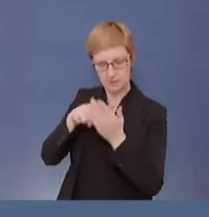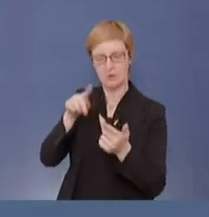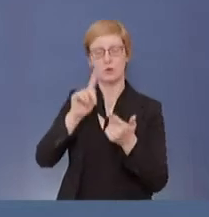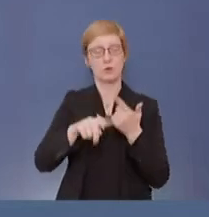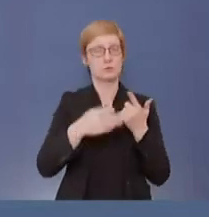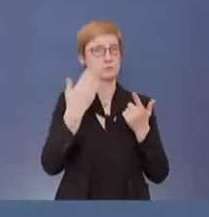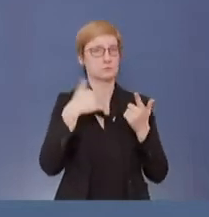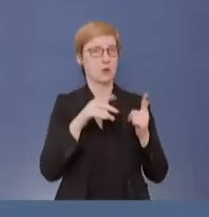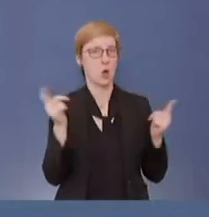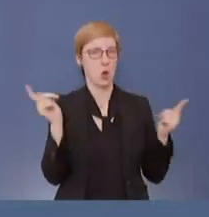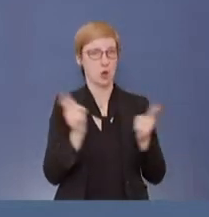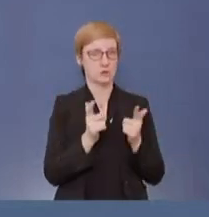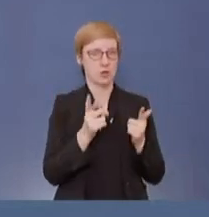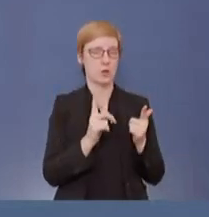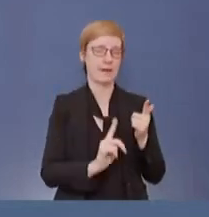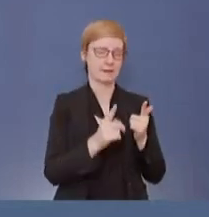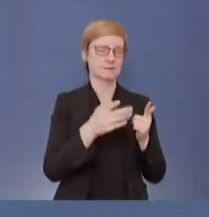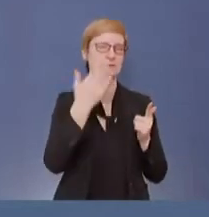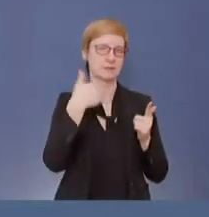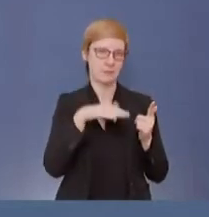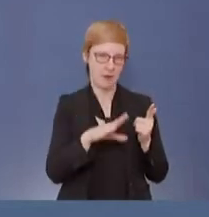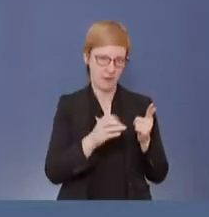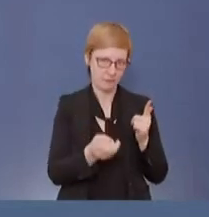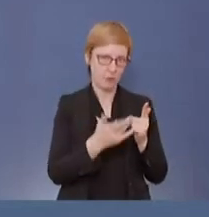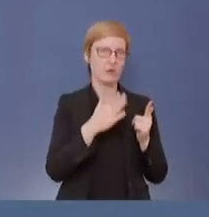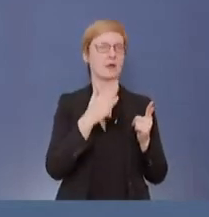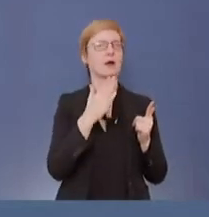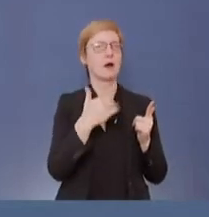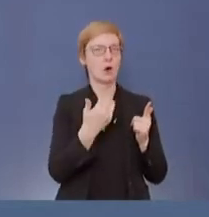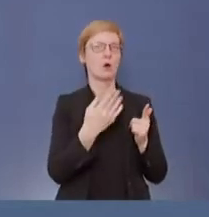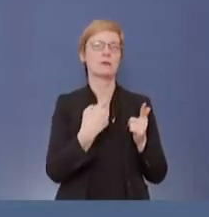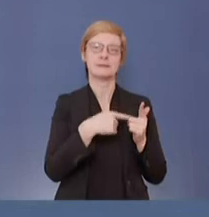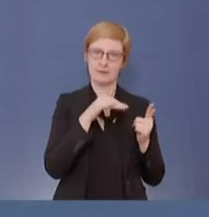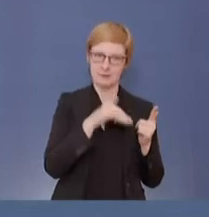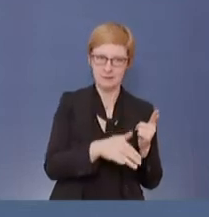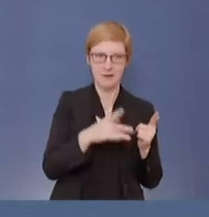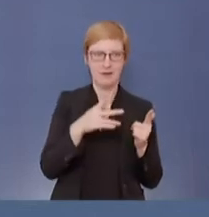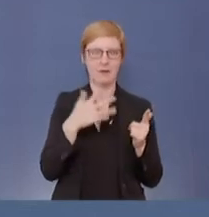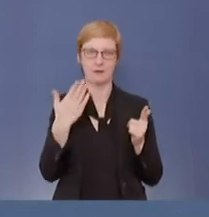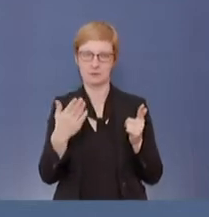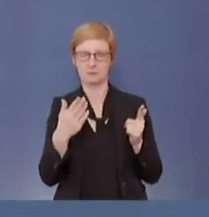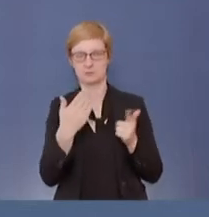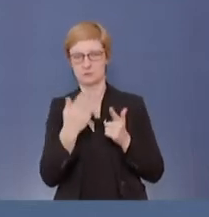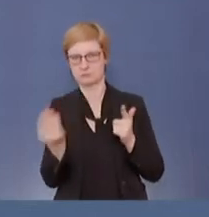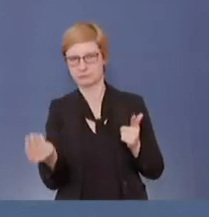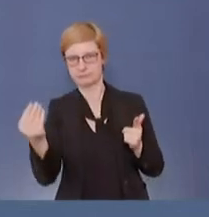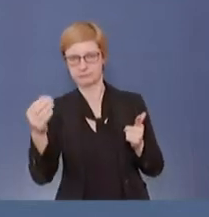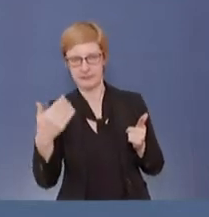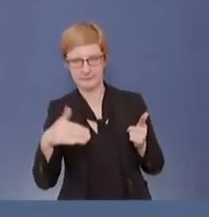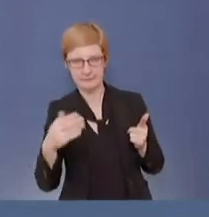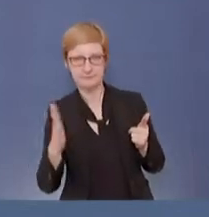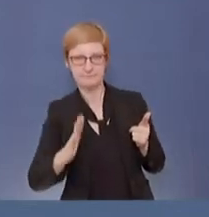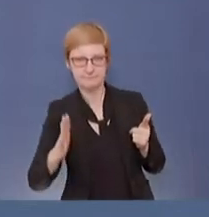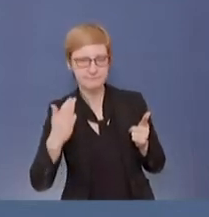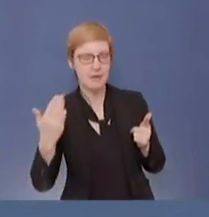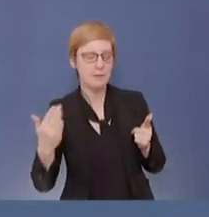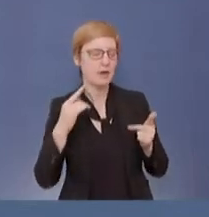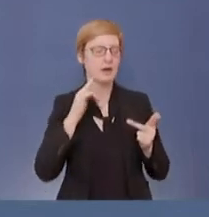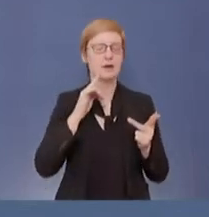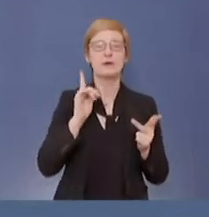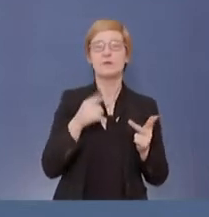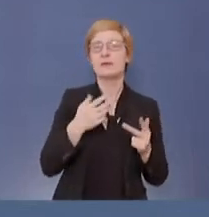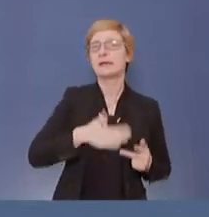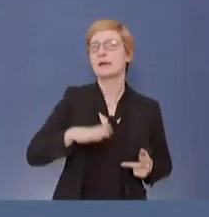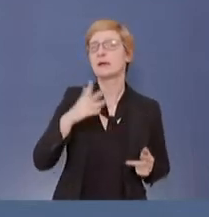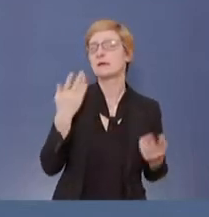Minister hat sich ja auch dazu schon geäußert. Uns geht es darum, dass wir einen verbindlichen